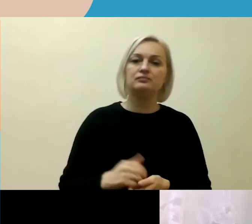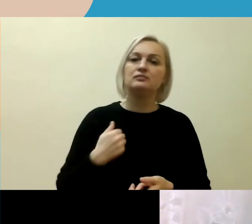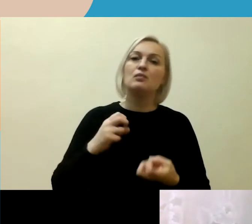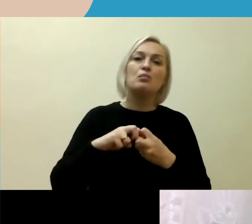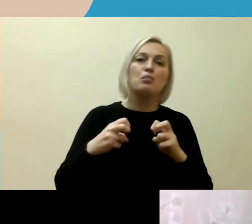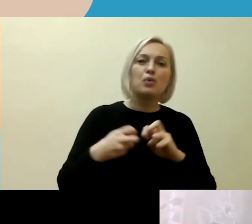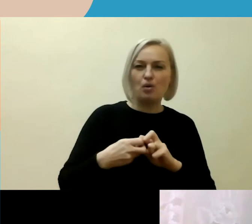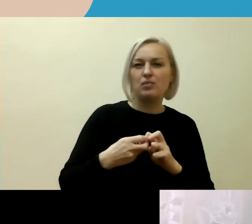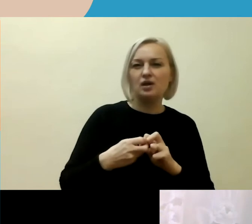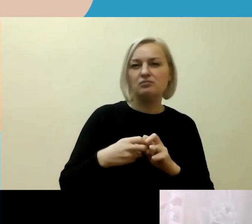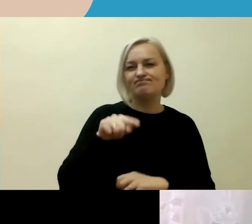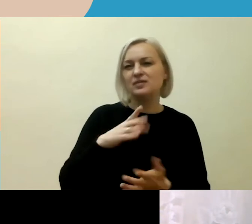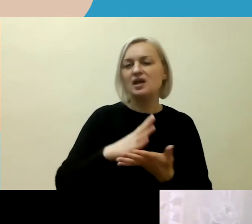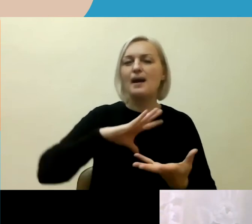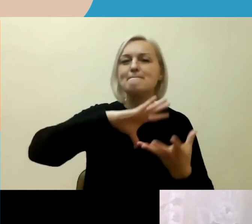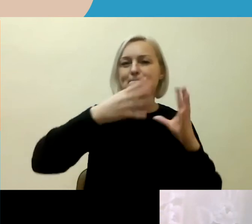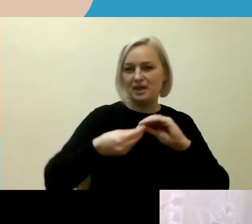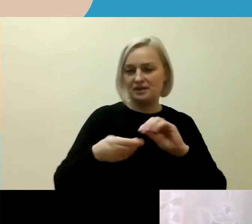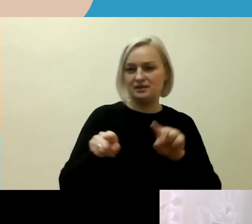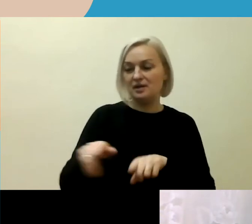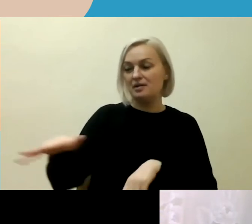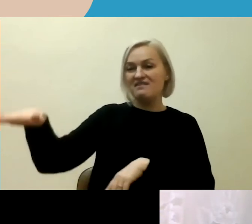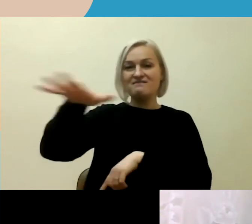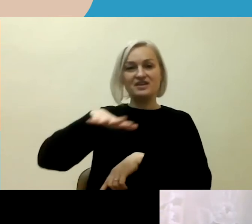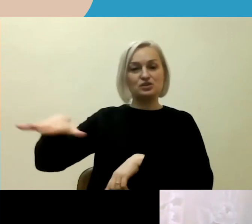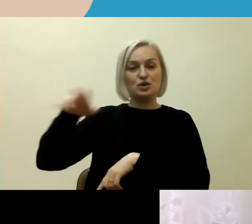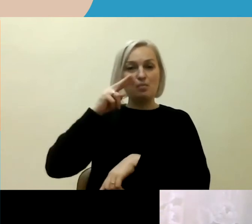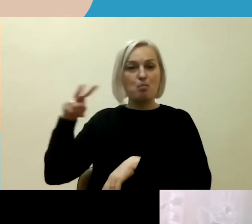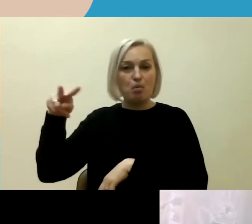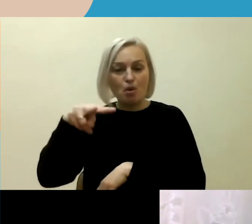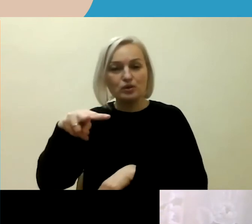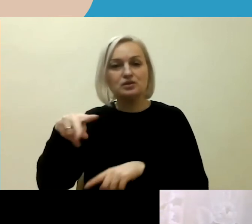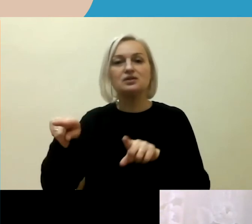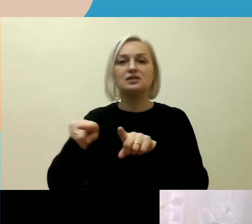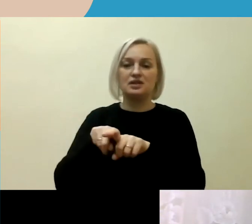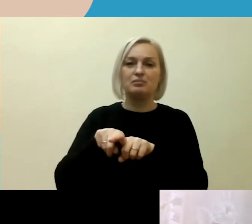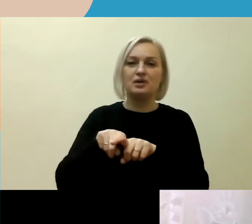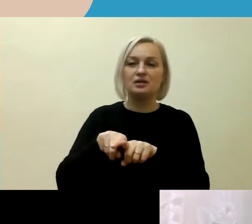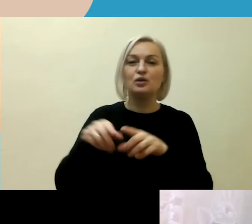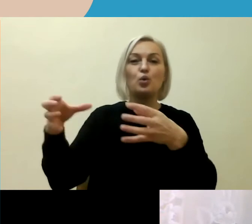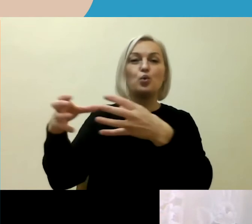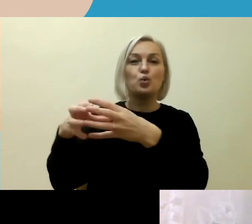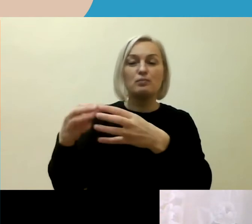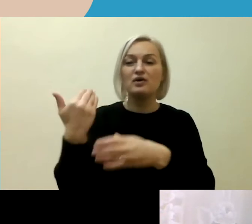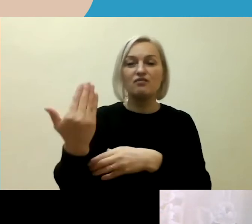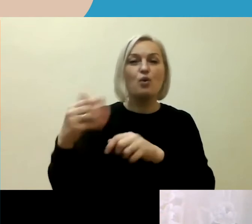tos bendros, tai yra visos visuomines požiūris ir nuostatas įpažiūrėjimas grupės, tai kažkiek tai įtako ir